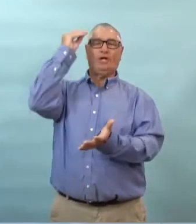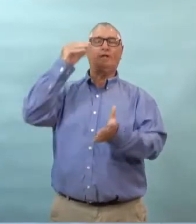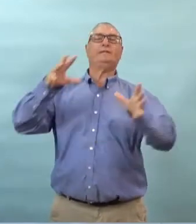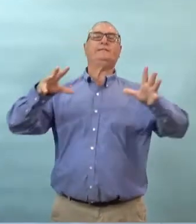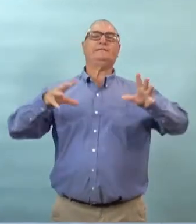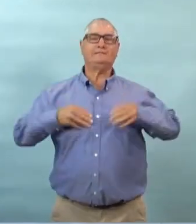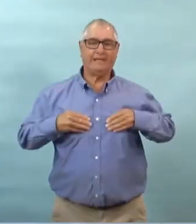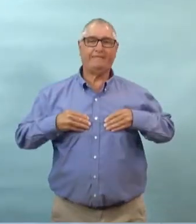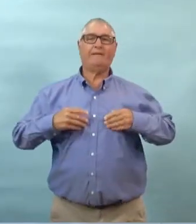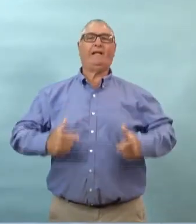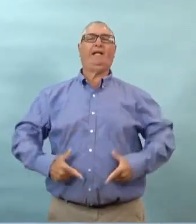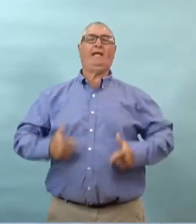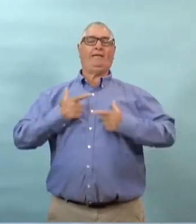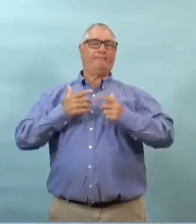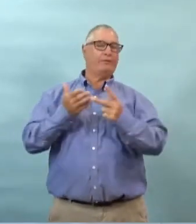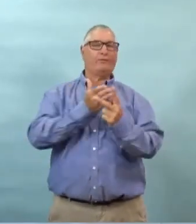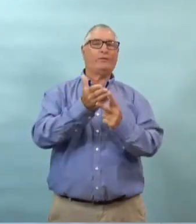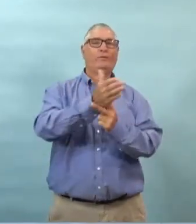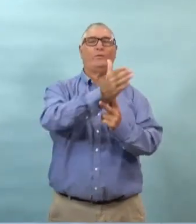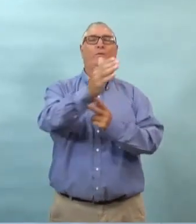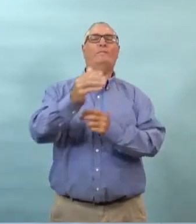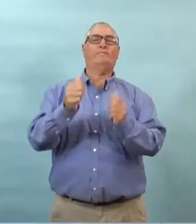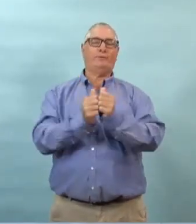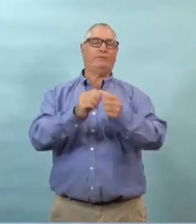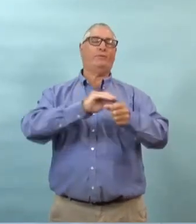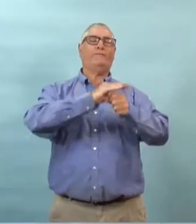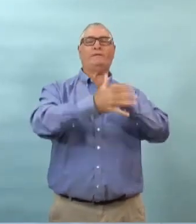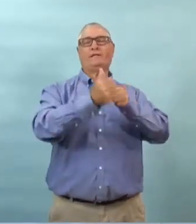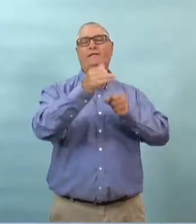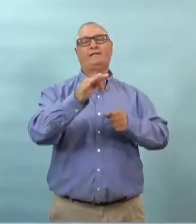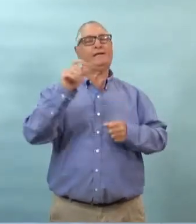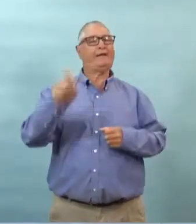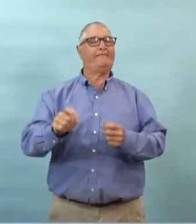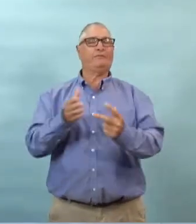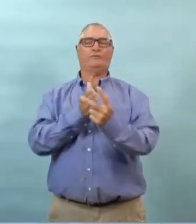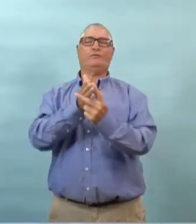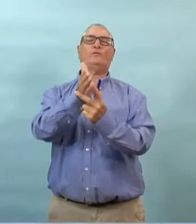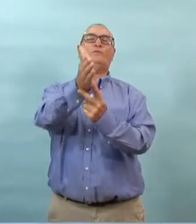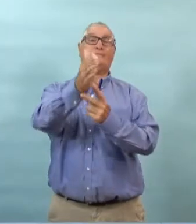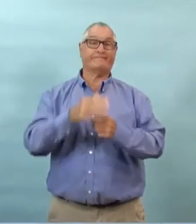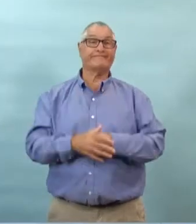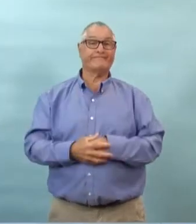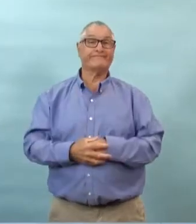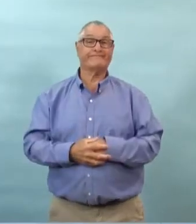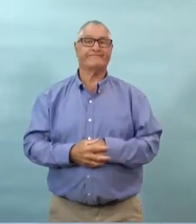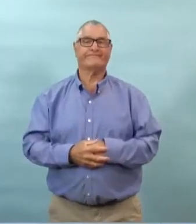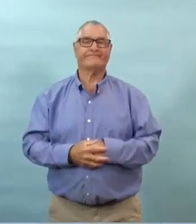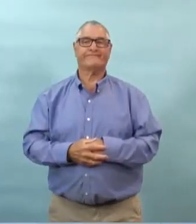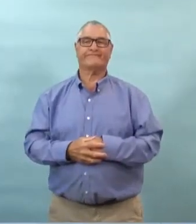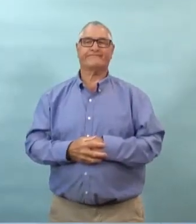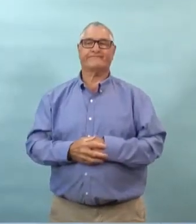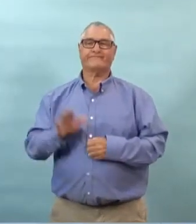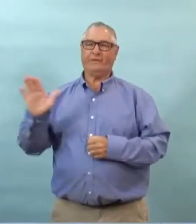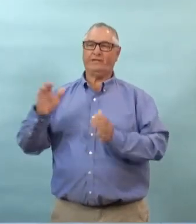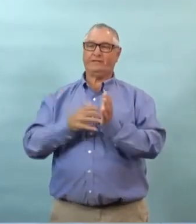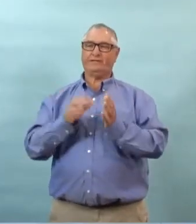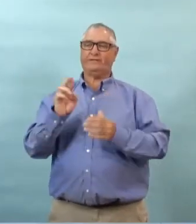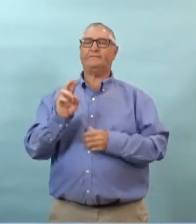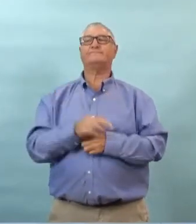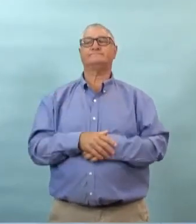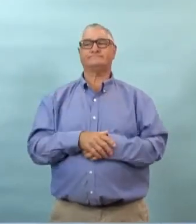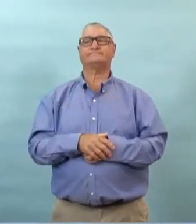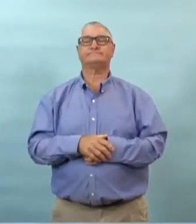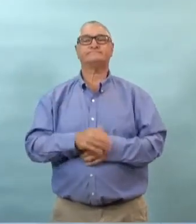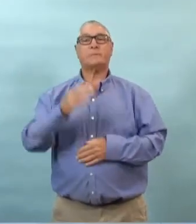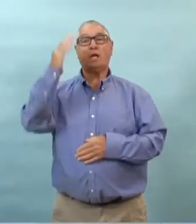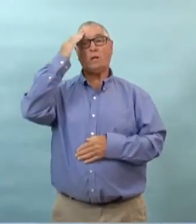il nous faut vivre avec le virus parce qu'il va être avec nous pendant encore un bon moment mais lorsque je dis ça je crois qu